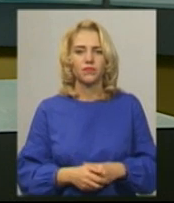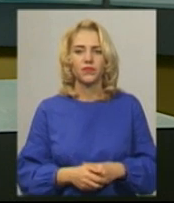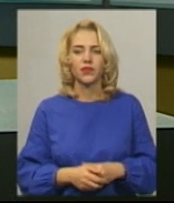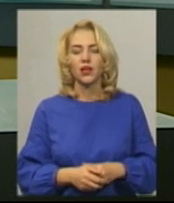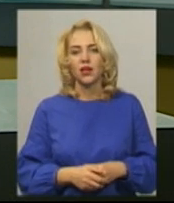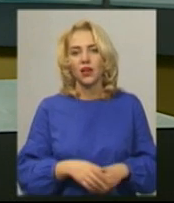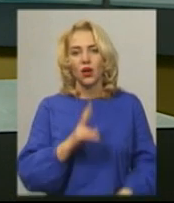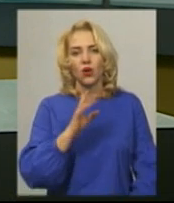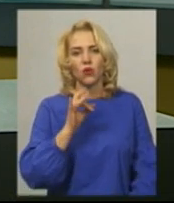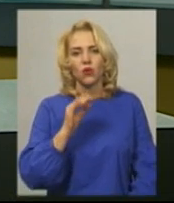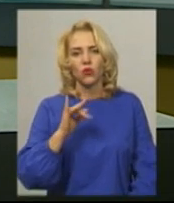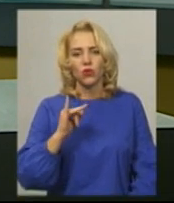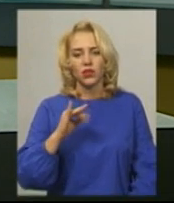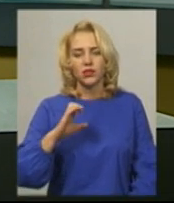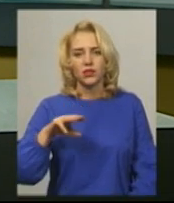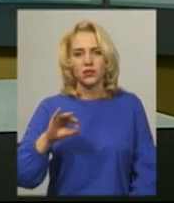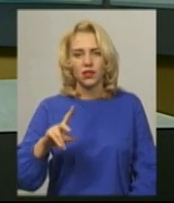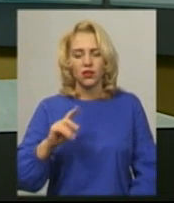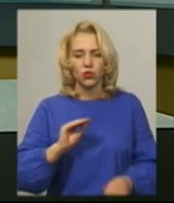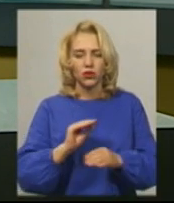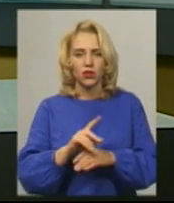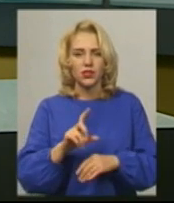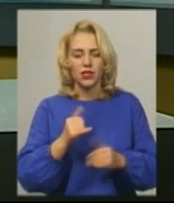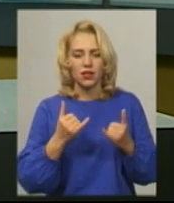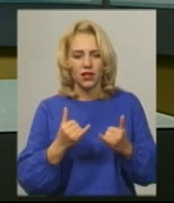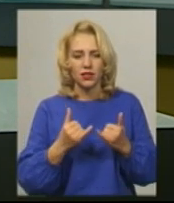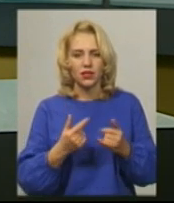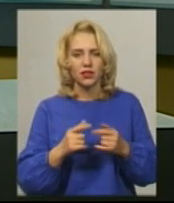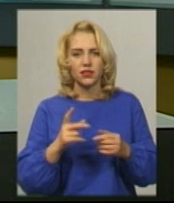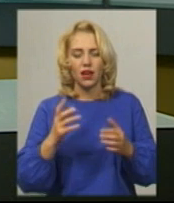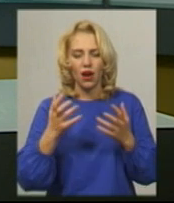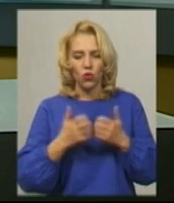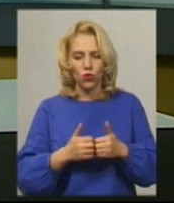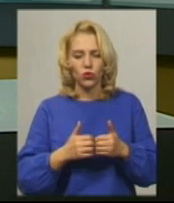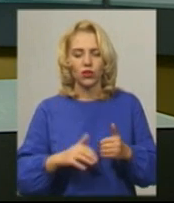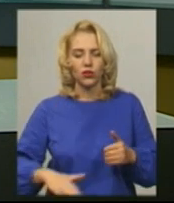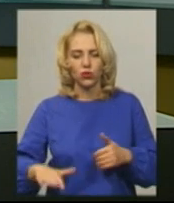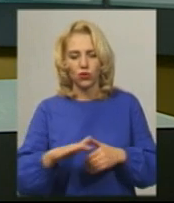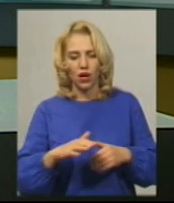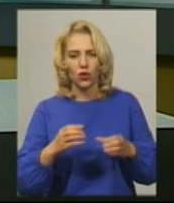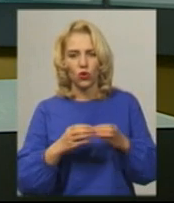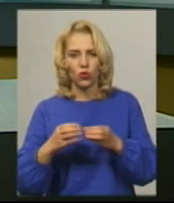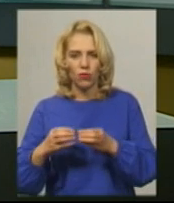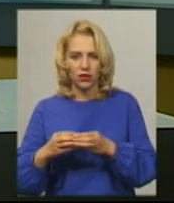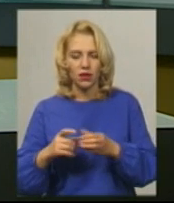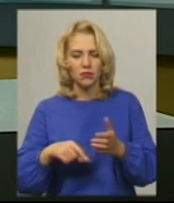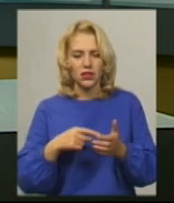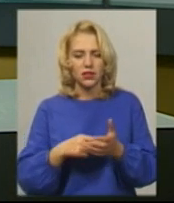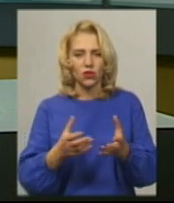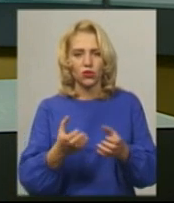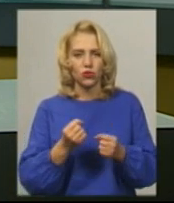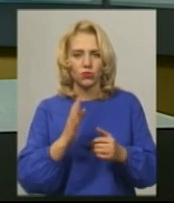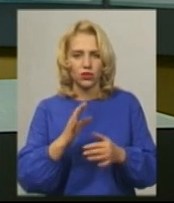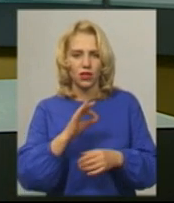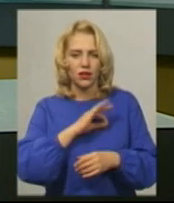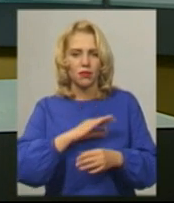Анатолій Коростіль додає, наразі за рахунок територіальної громади міста житло отримують тільки люди пільгових категорій. Інваліди війни,